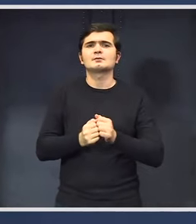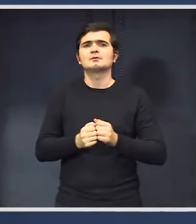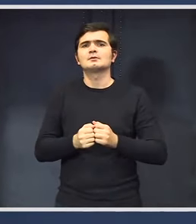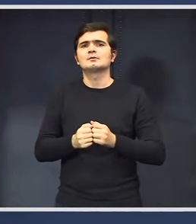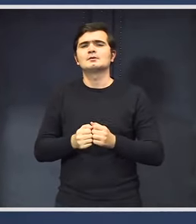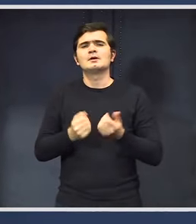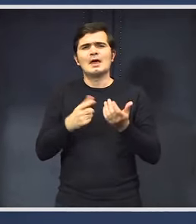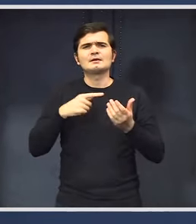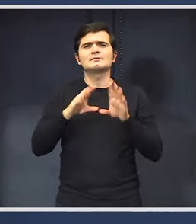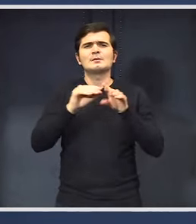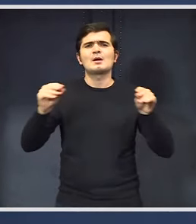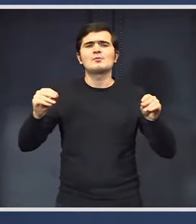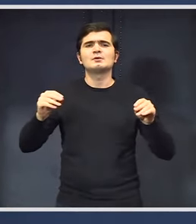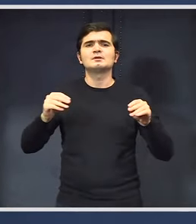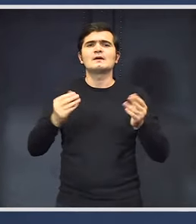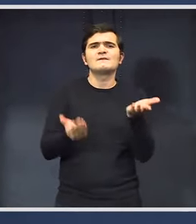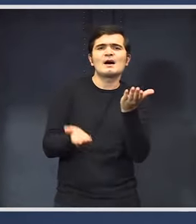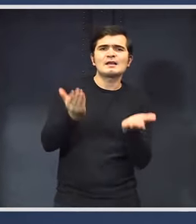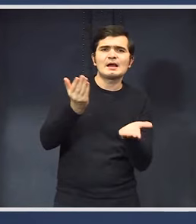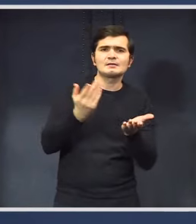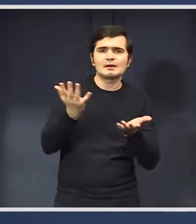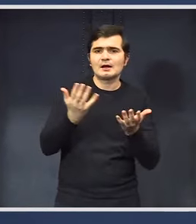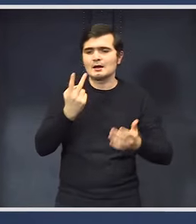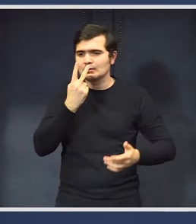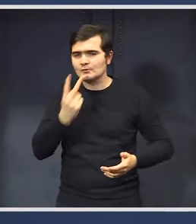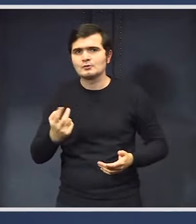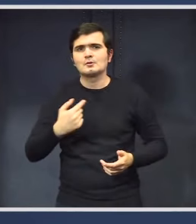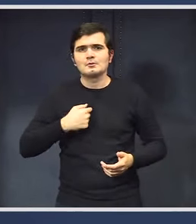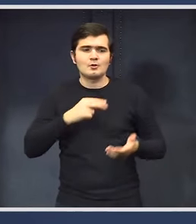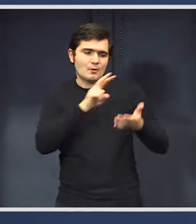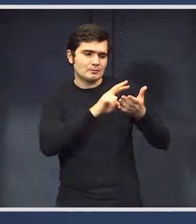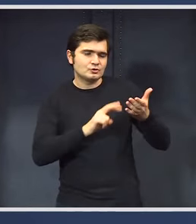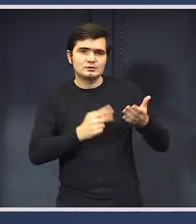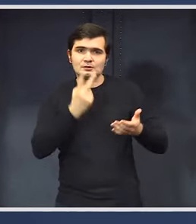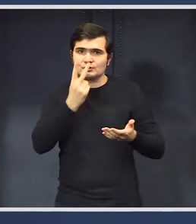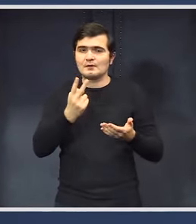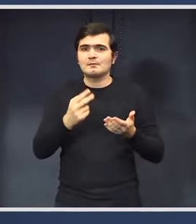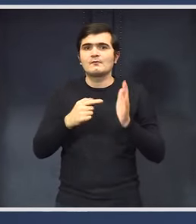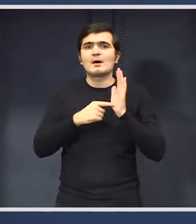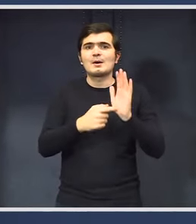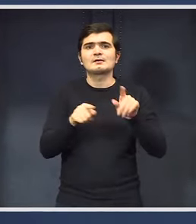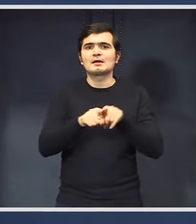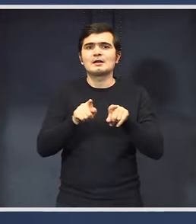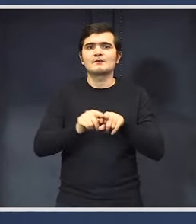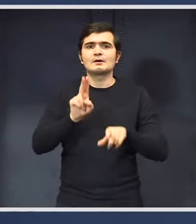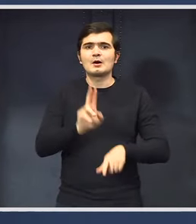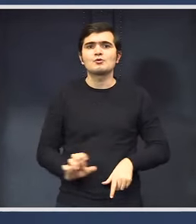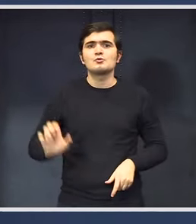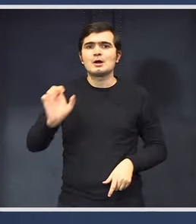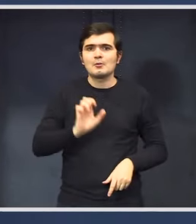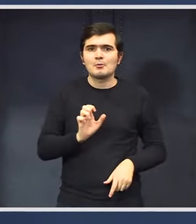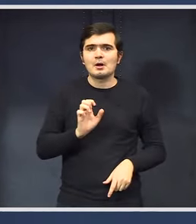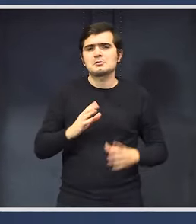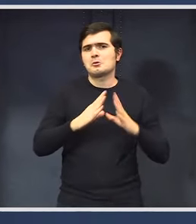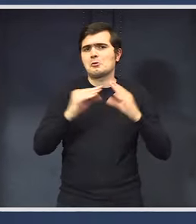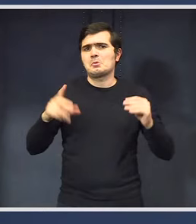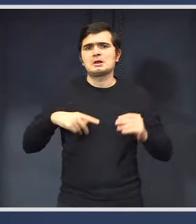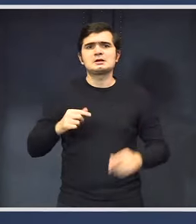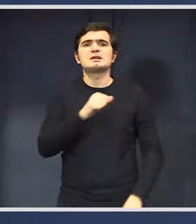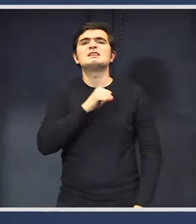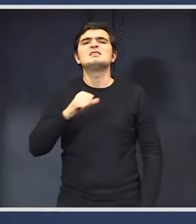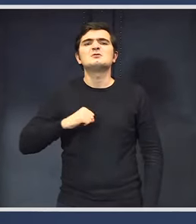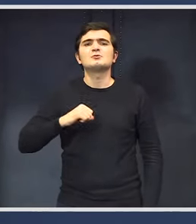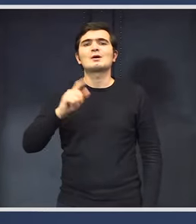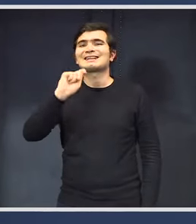Sunt mai multe variante la care ne uităm, dar eu am citit ceea ce vedem în Uniunea Europeană. Și România este cam singura țară care a dat gratuități